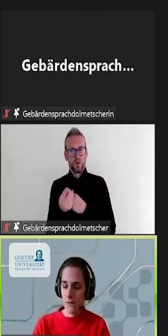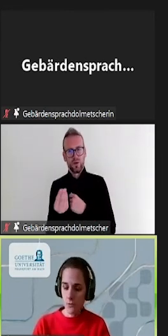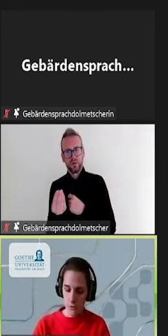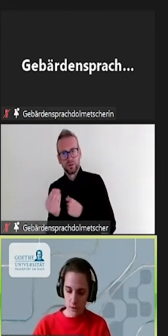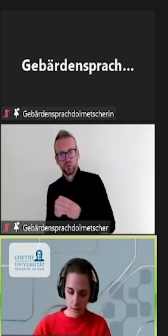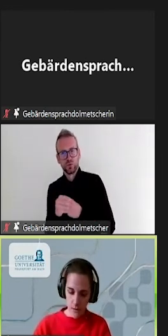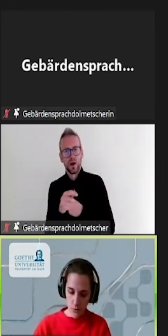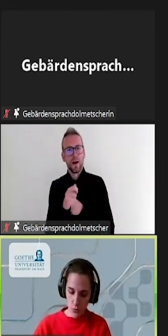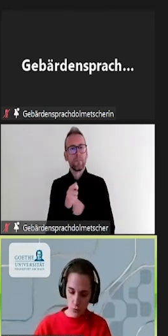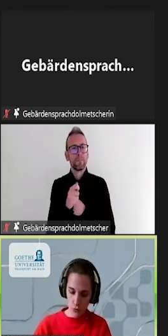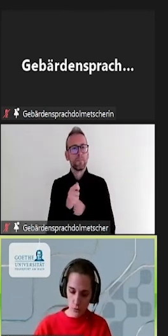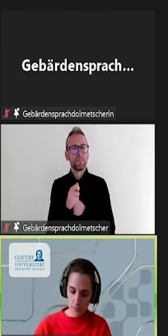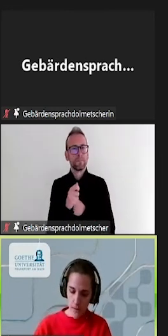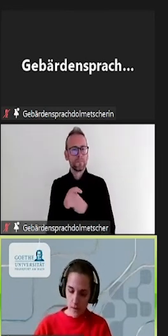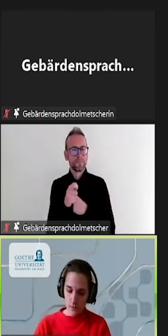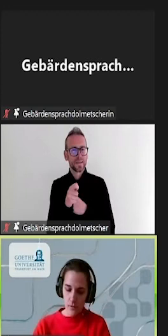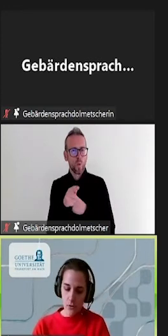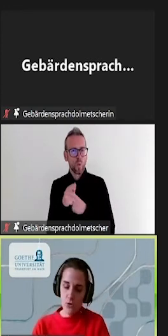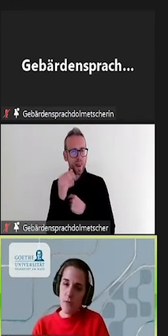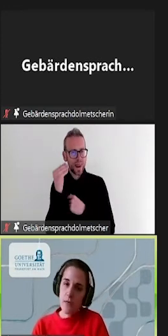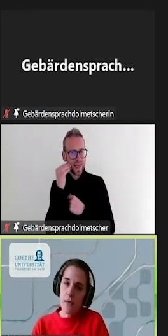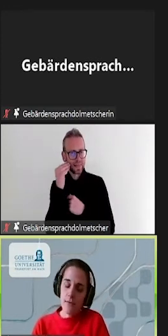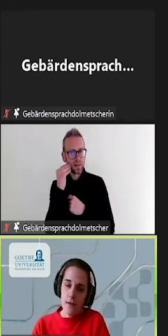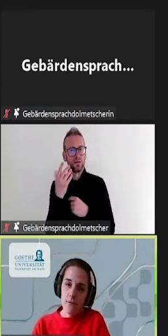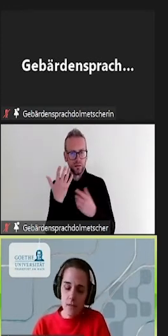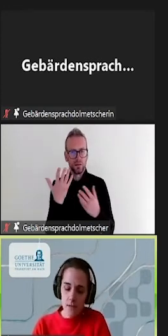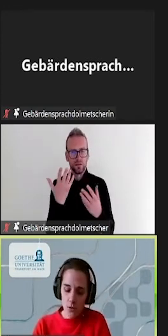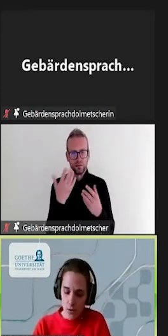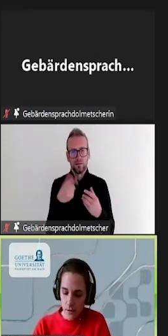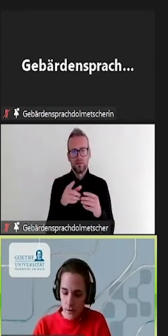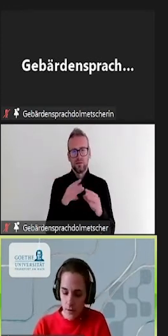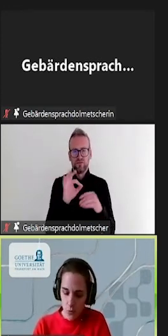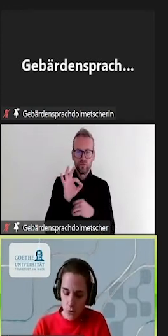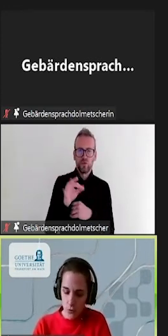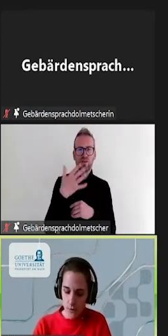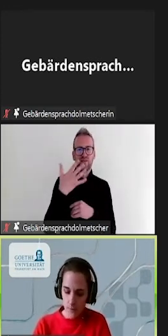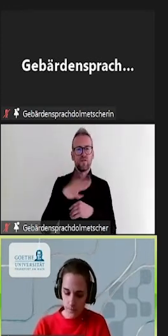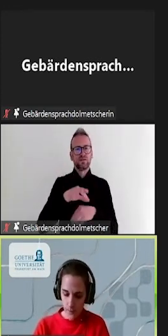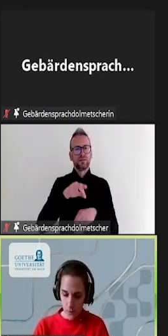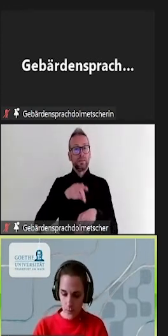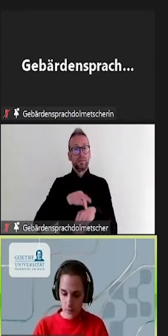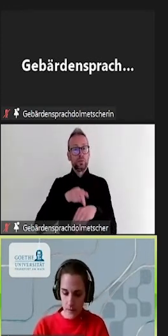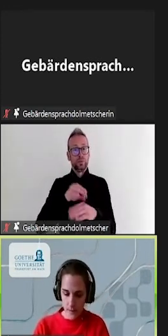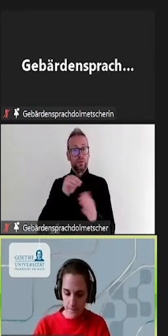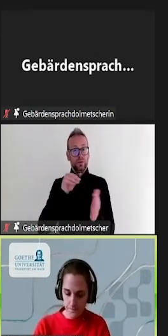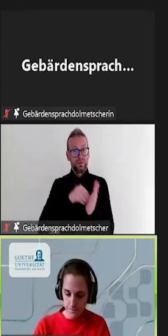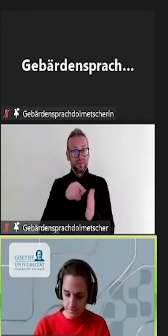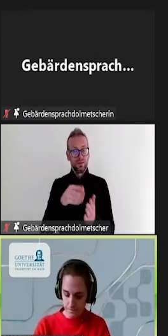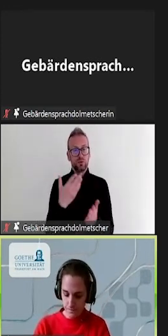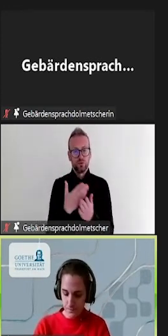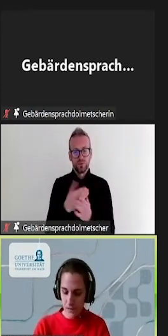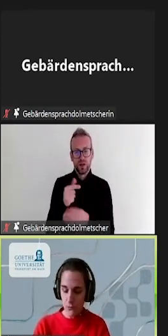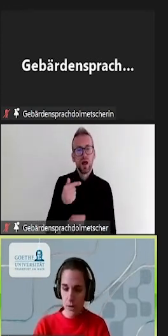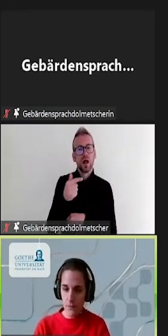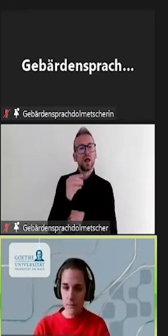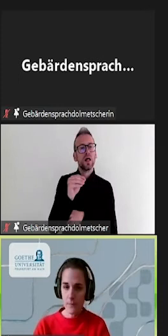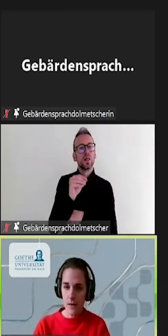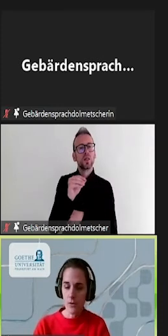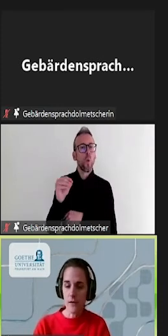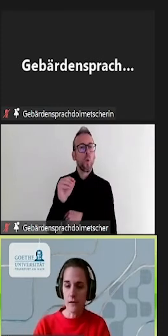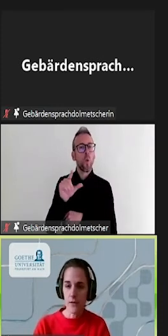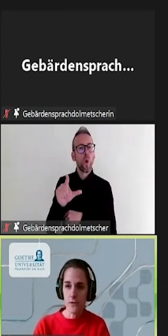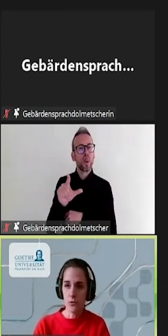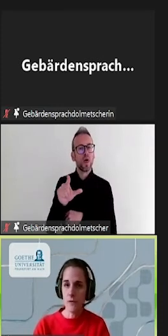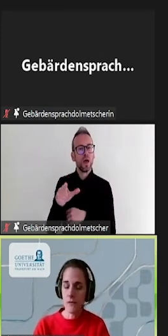Videos in der Hochschule. Videos spielen eine sehr wichtige Rolle in der Hochschule und vor allem